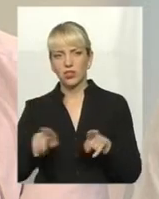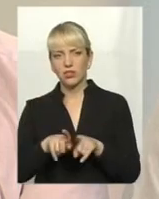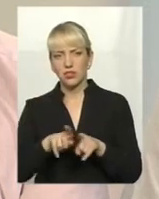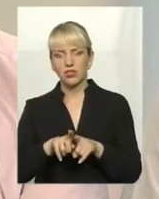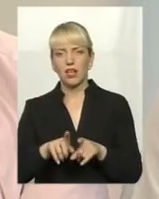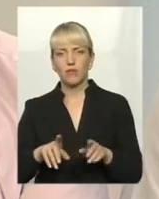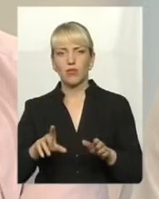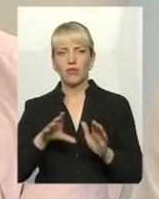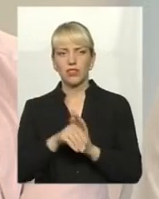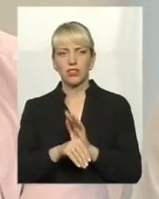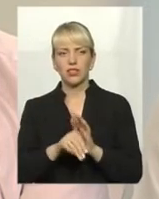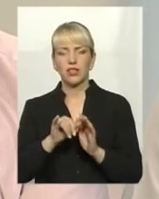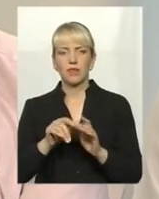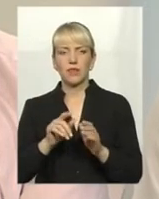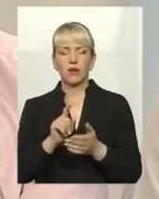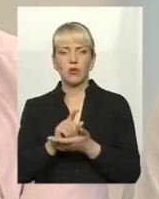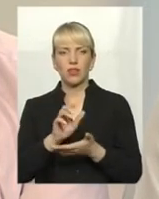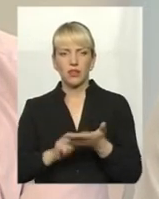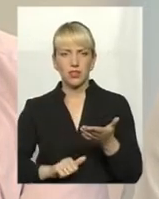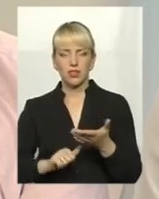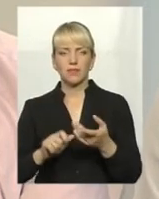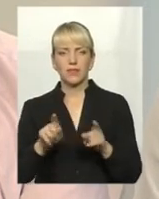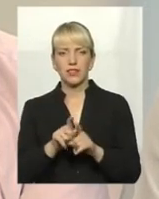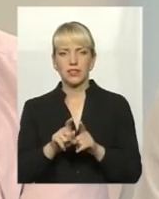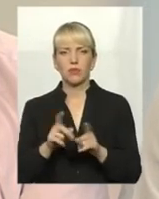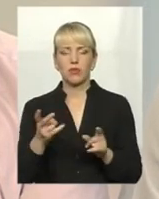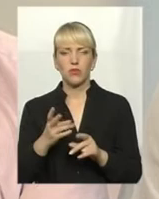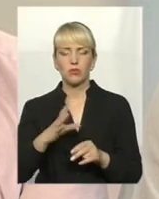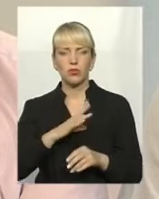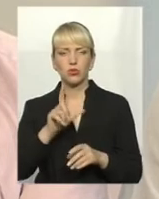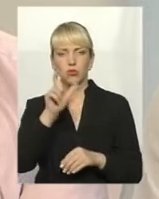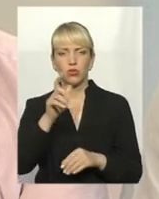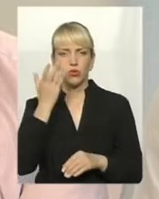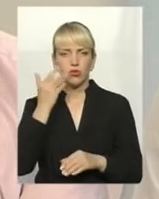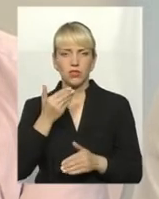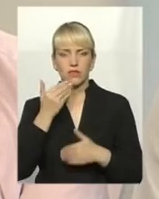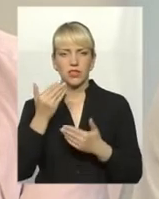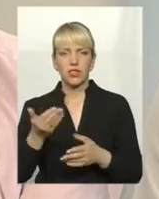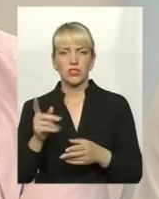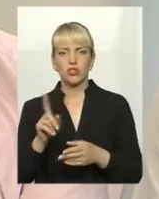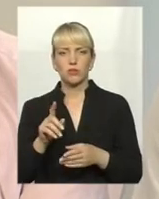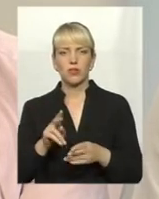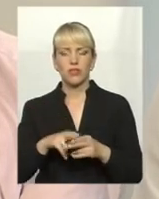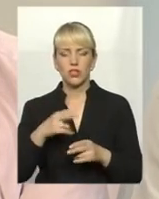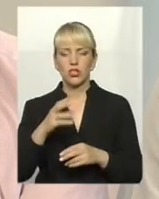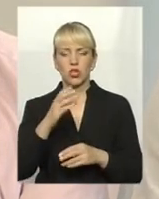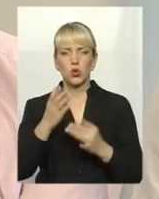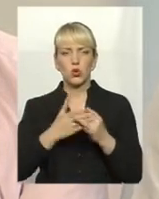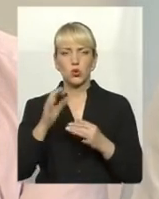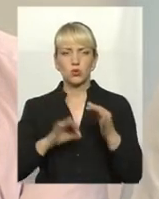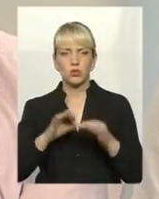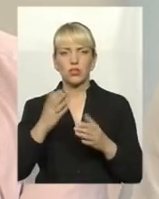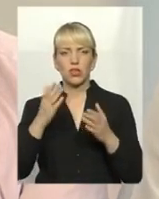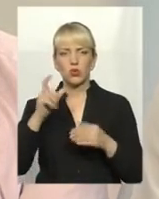вважено і з податки, так само повинно, що людина, коли звертається, надають субсидії, якщо